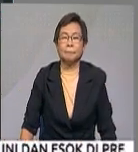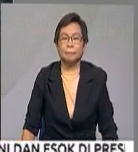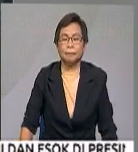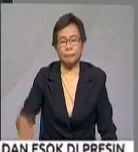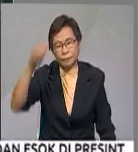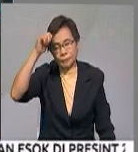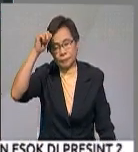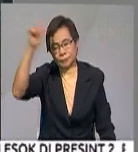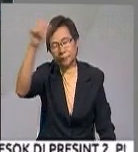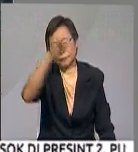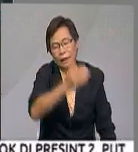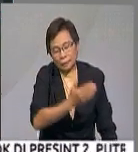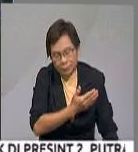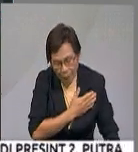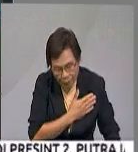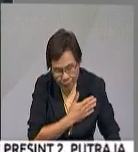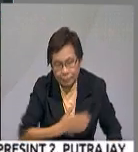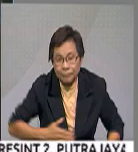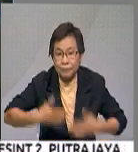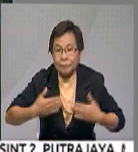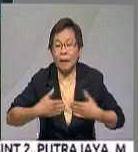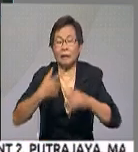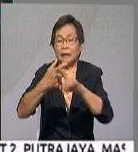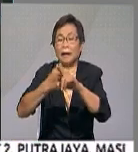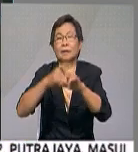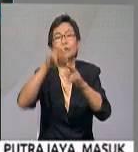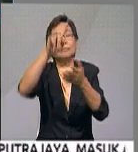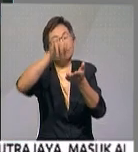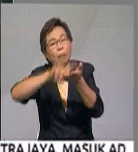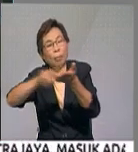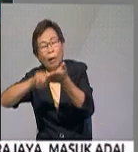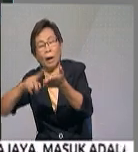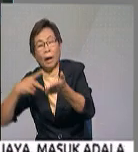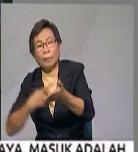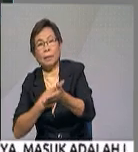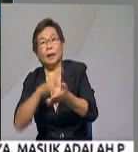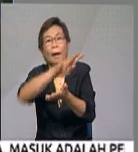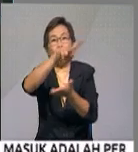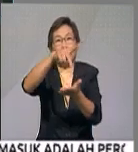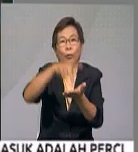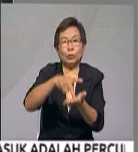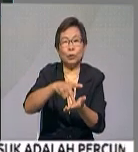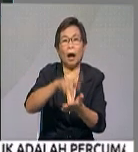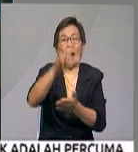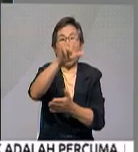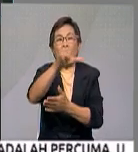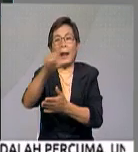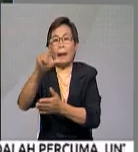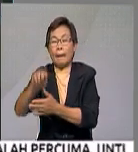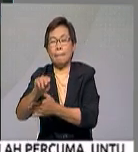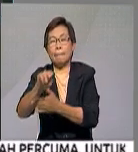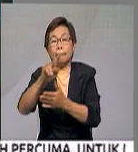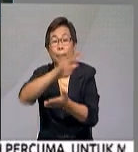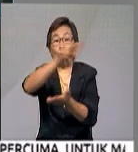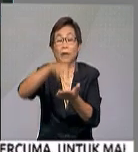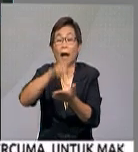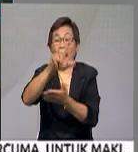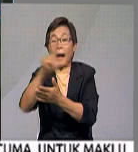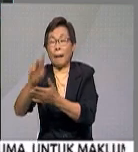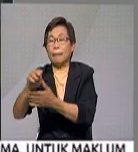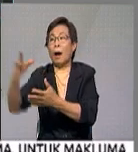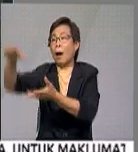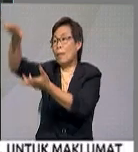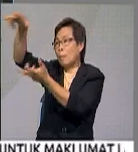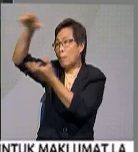Assalamualaikum dan salam sejahtera. Berdasarkan pematauan kami di pusat-pusat trafik Lembaga Leboh Raya Malaysia dan maklumat yang